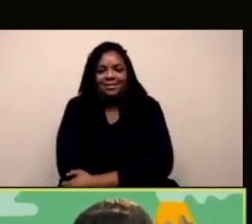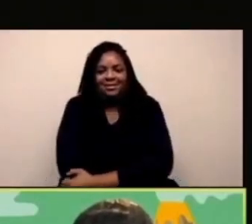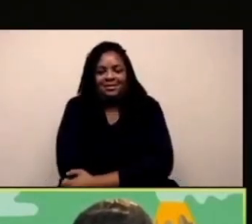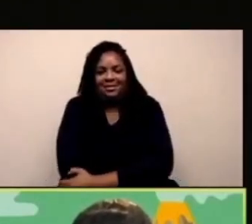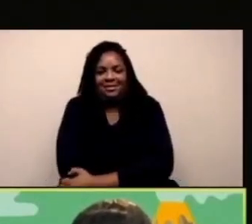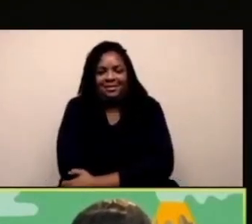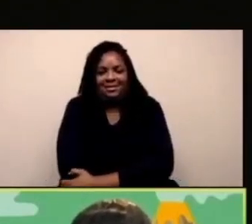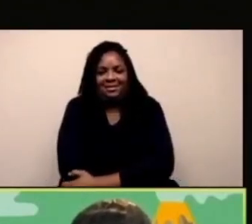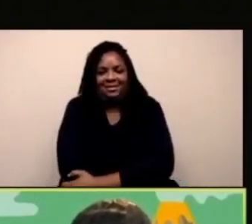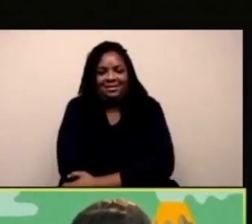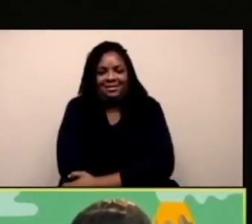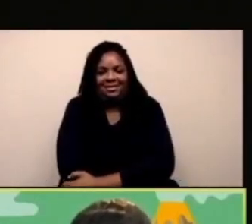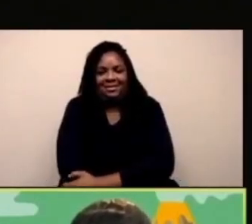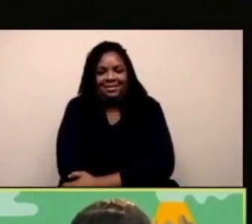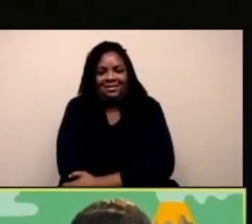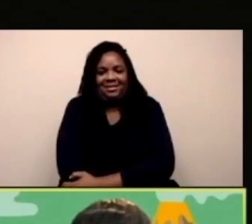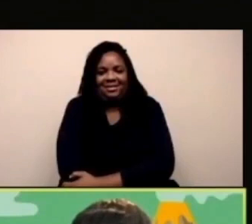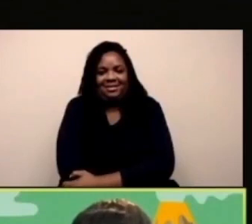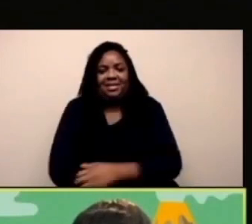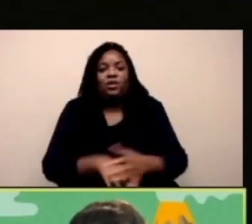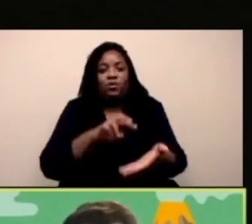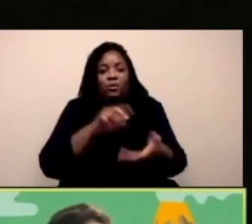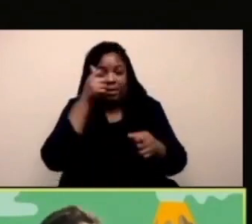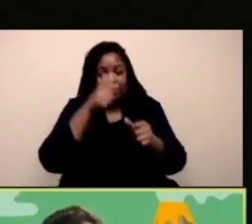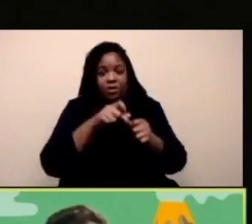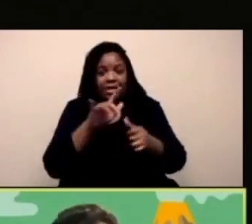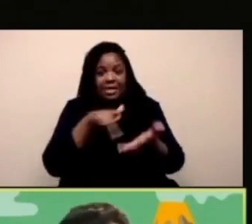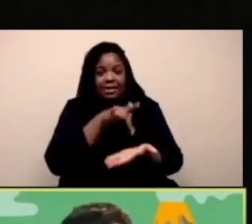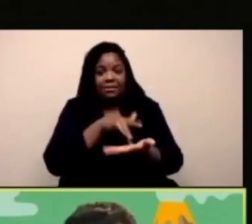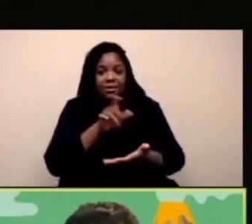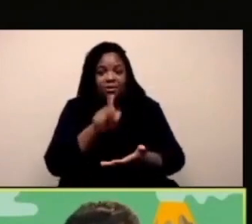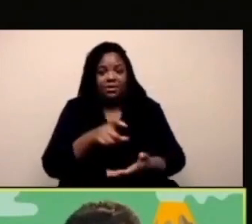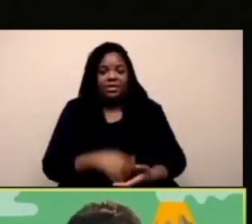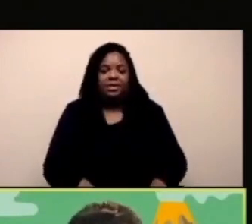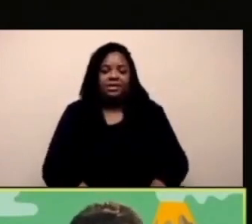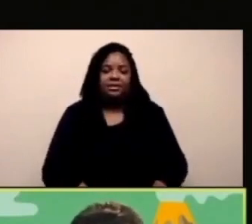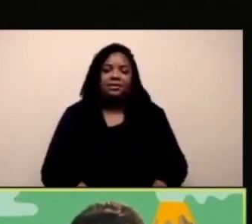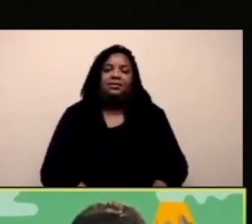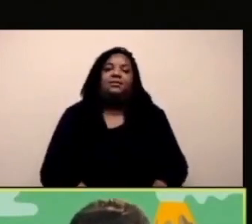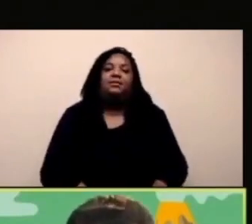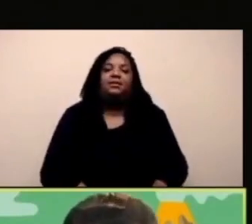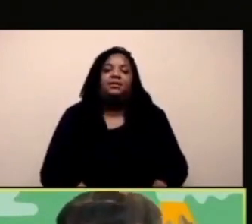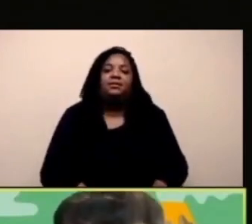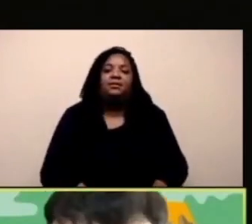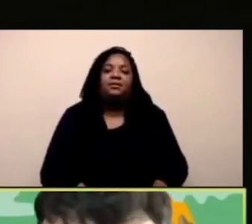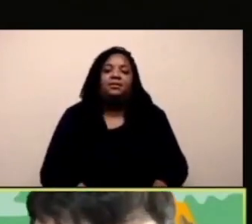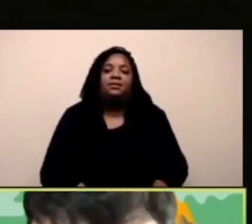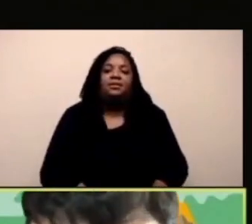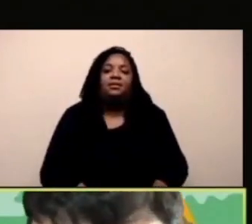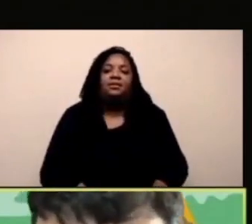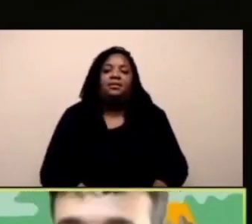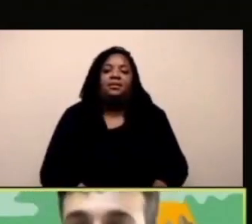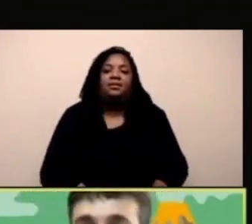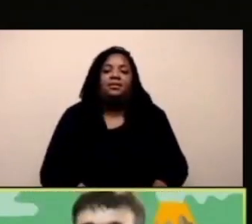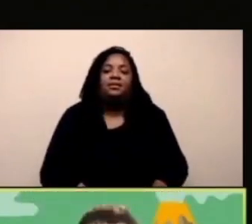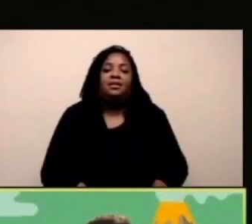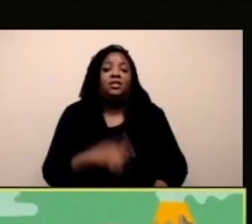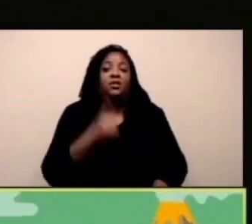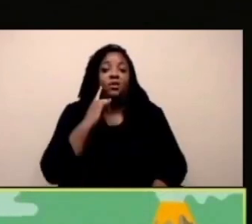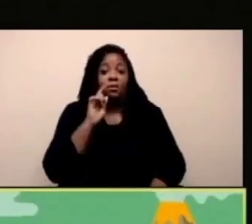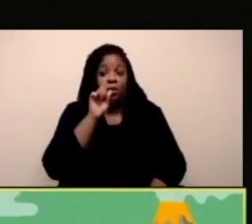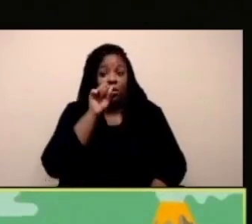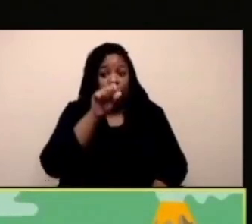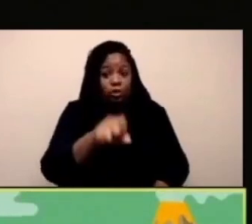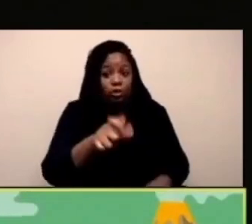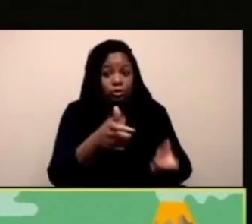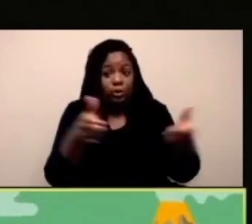Adesso sono troppo grandi le orecchie, quindi le rimpicciolisco un po'. Adesso le mettiamo nella